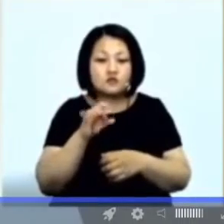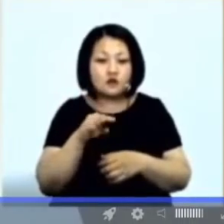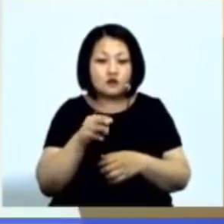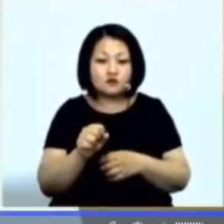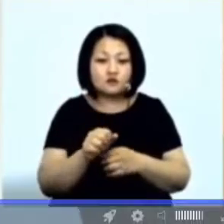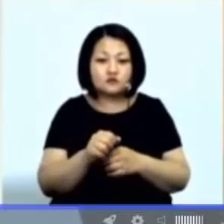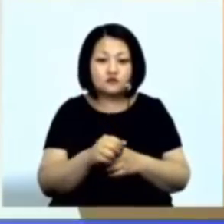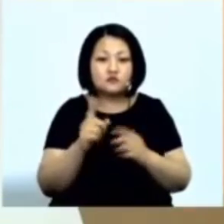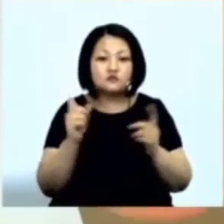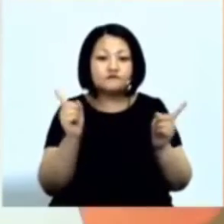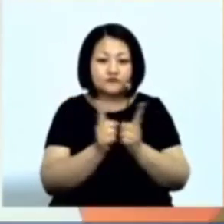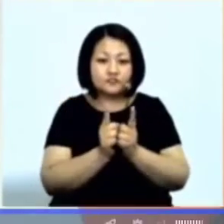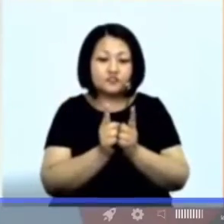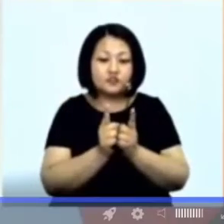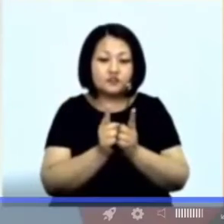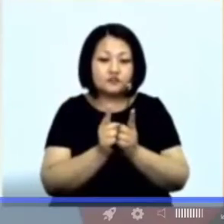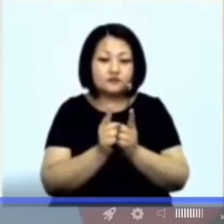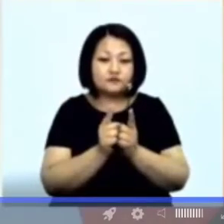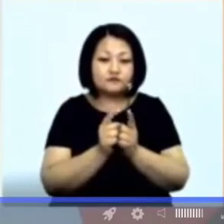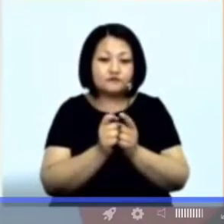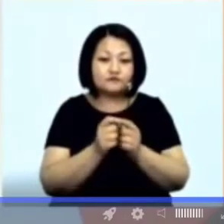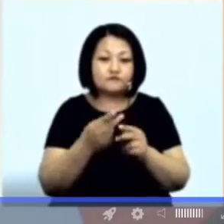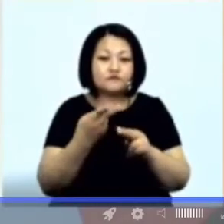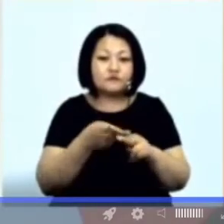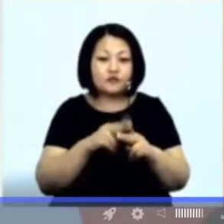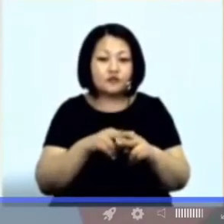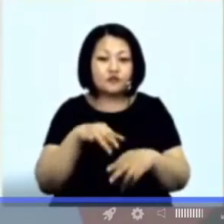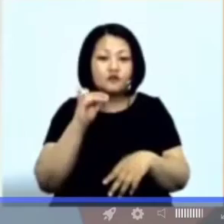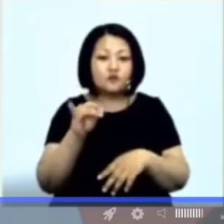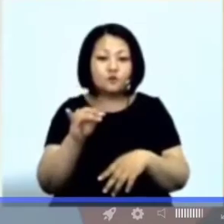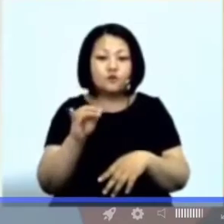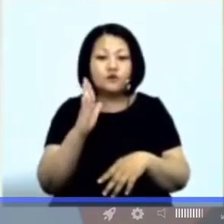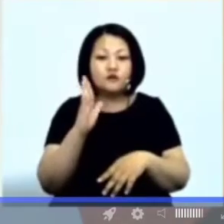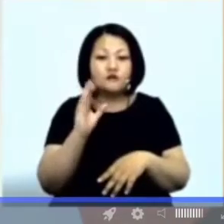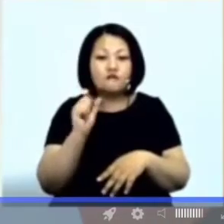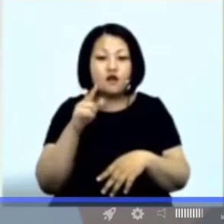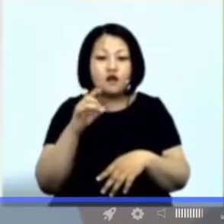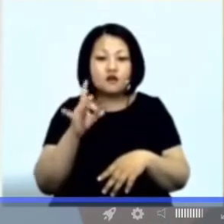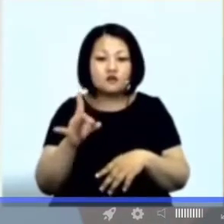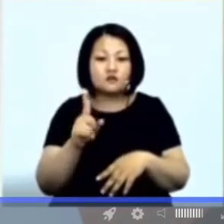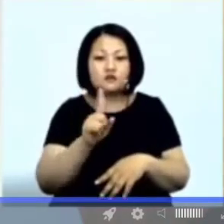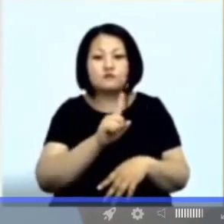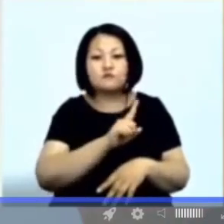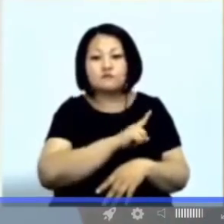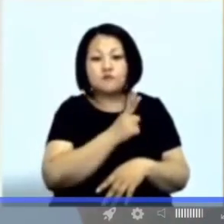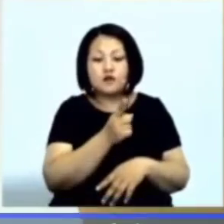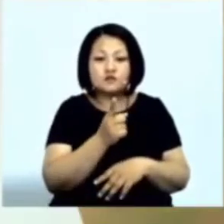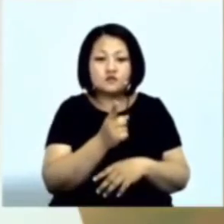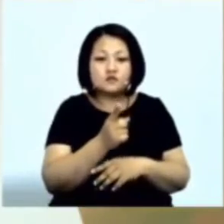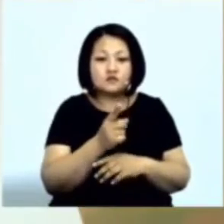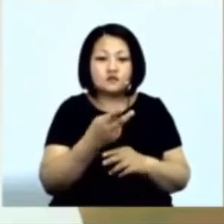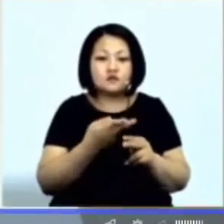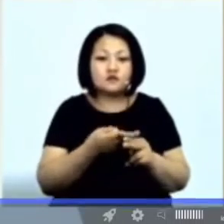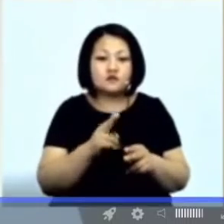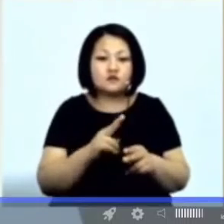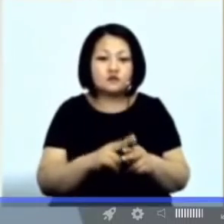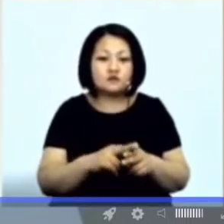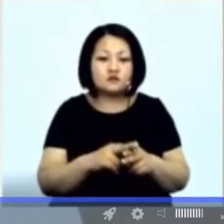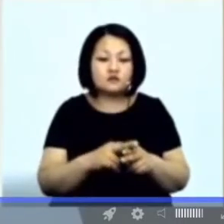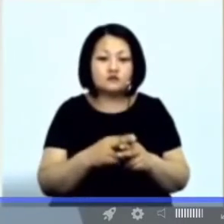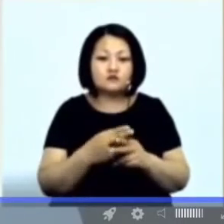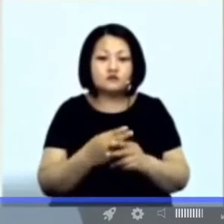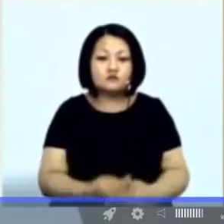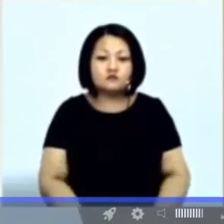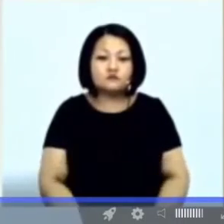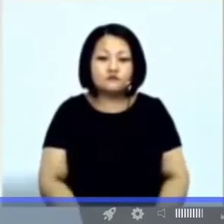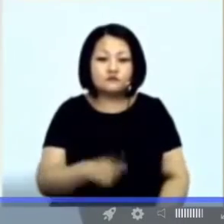Встречайте Это Юлия Вагнер Квалификация Мастер Это достойно Аплодисментов Ребят Вы сидите